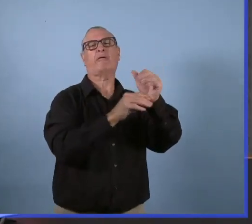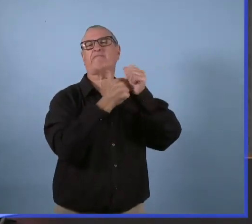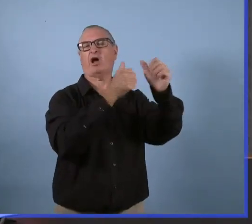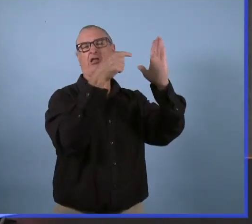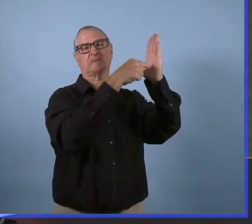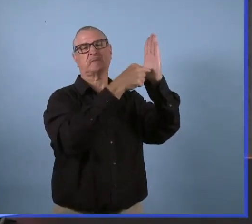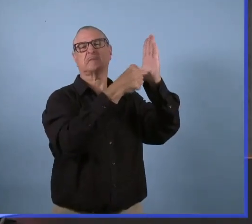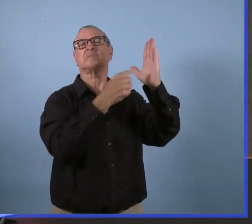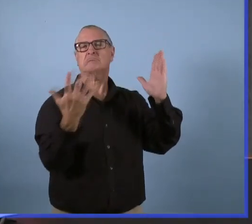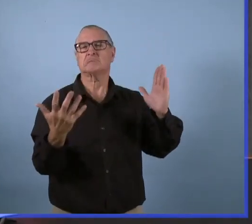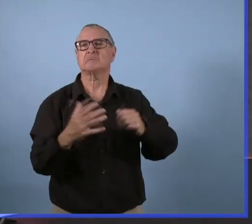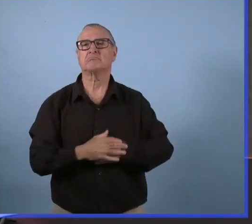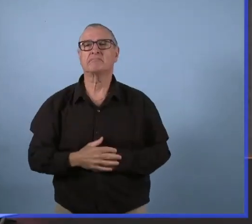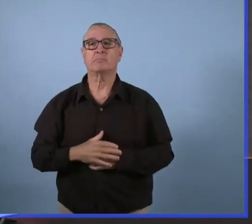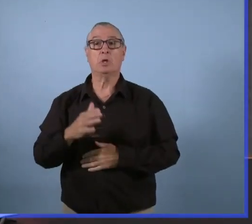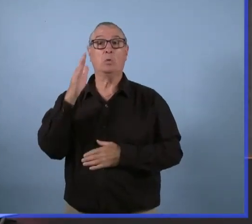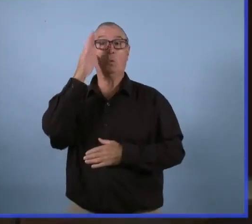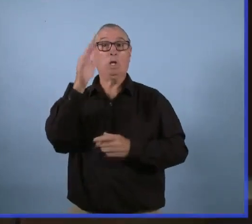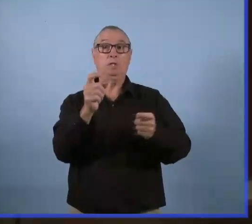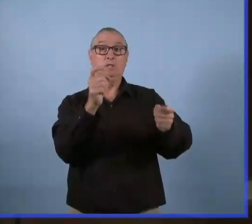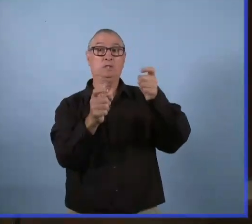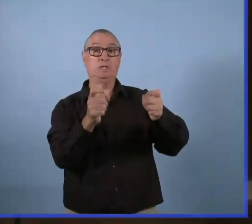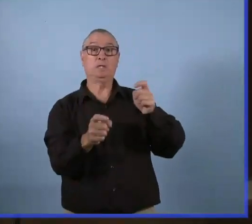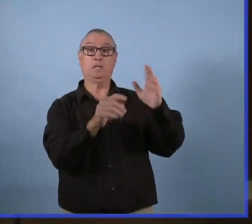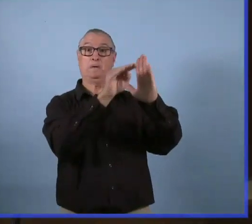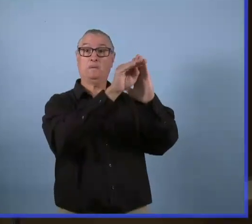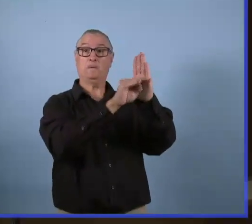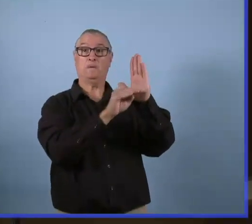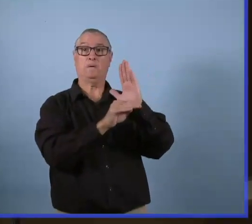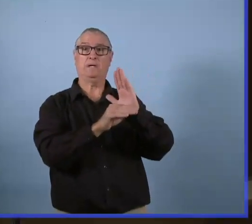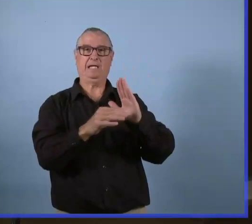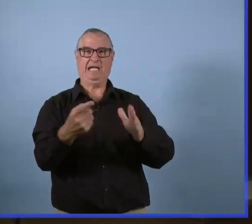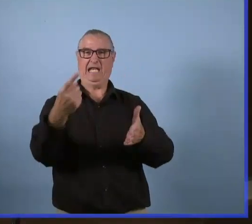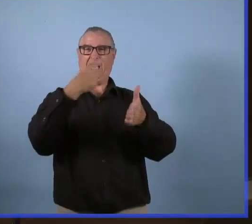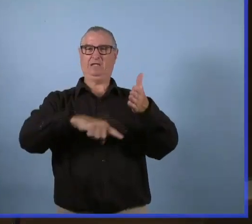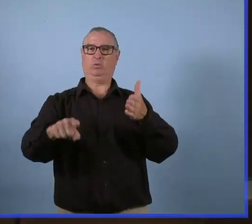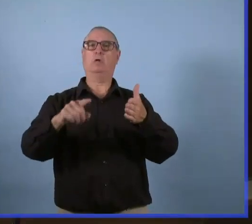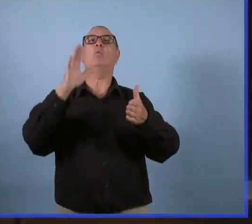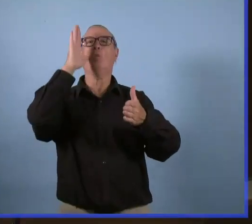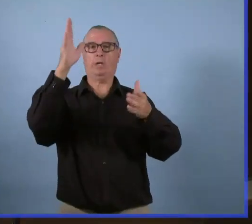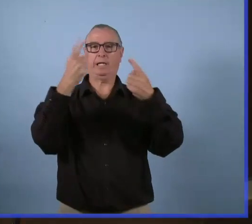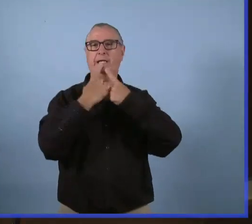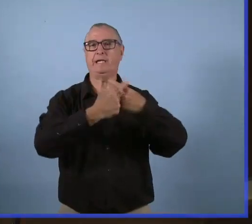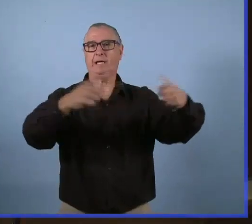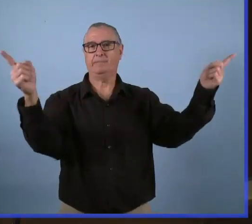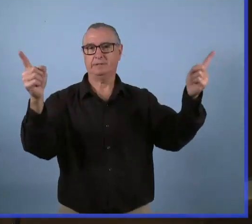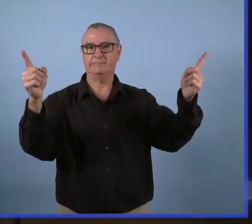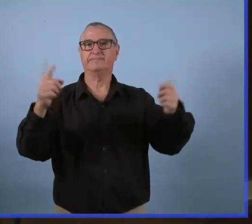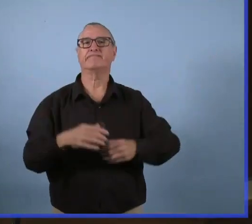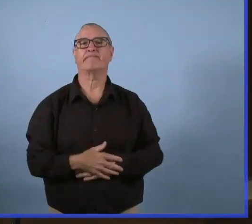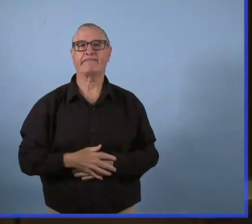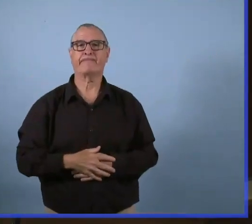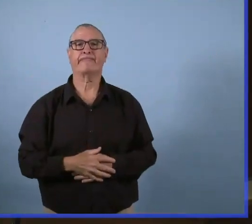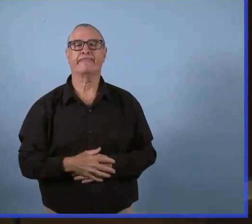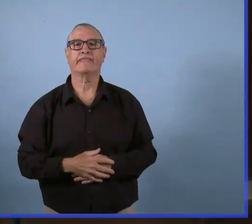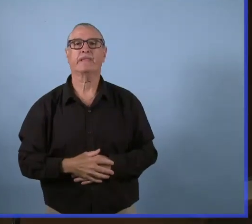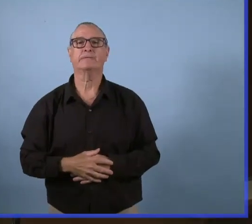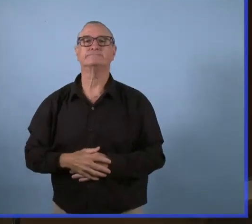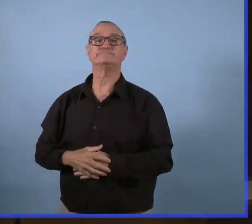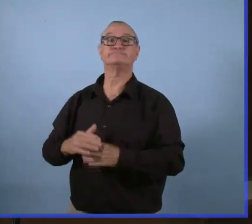Ces ordres vont être changés pour pouvoir permettre la réouverture des camps de jour.